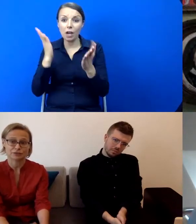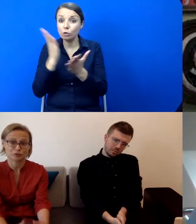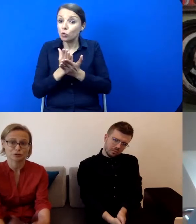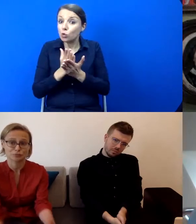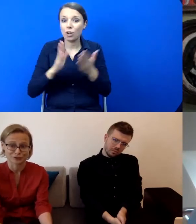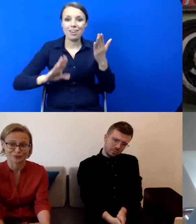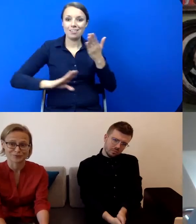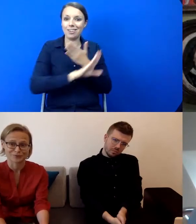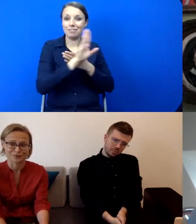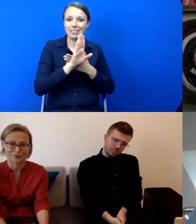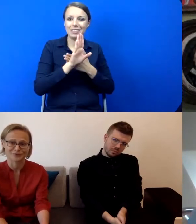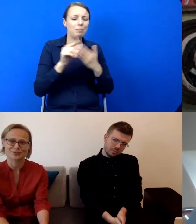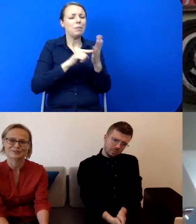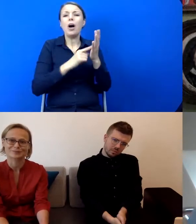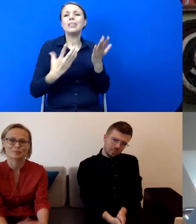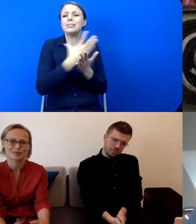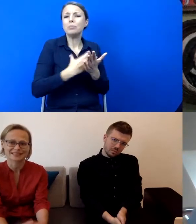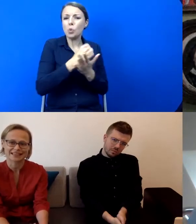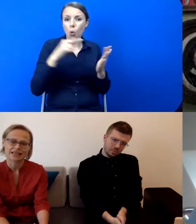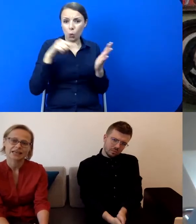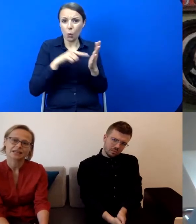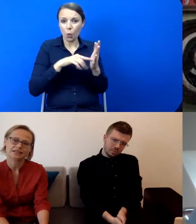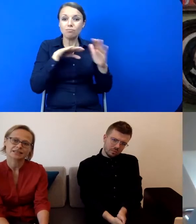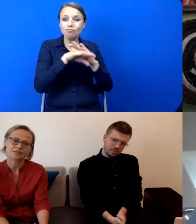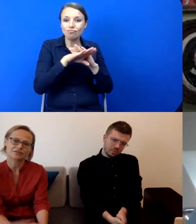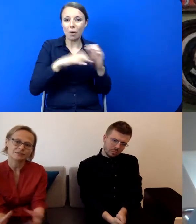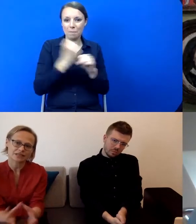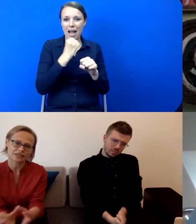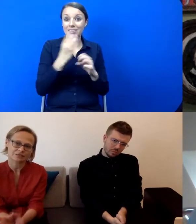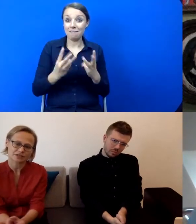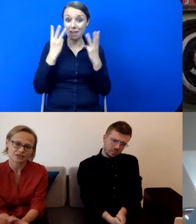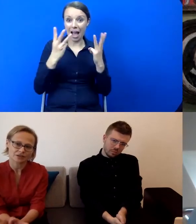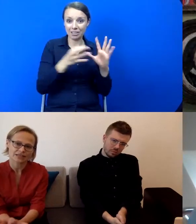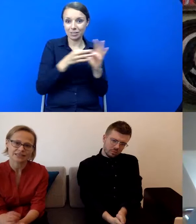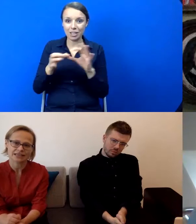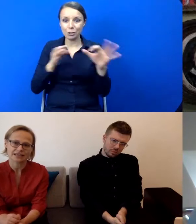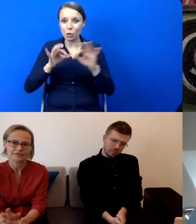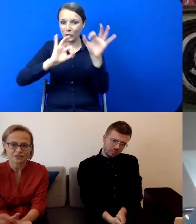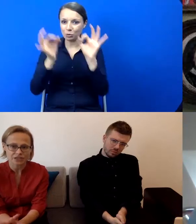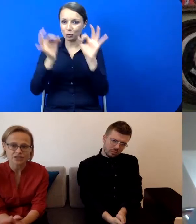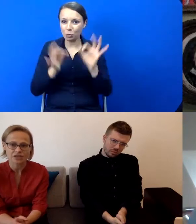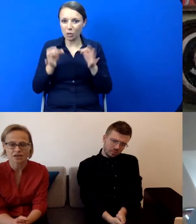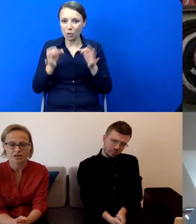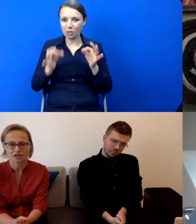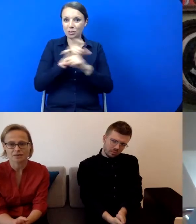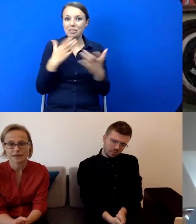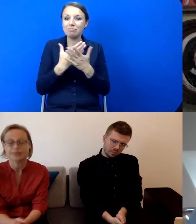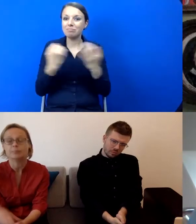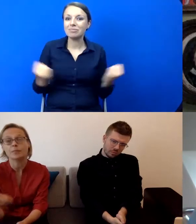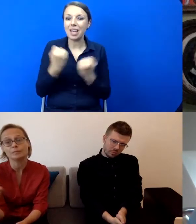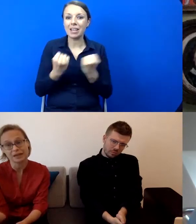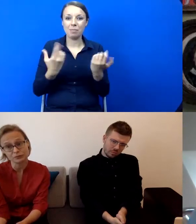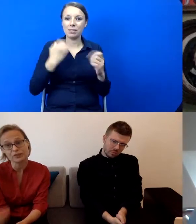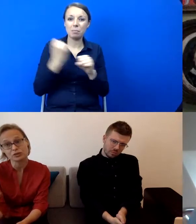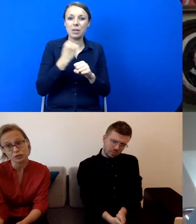w historii sztuki już współczesnej i staramy się wybrać właśnie z kolekcji te najważniejsze prace,